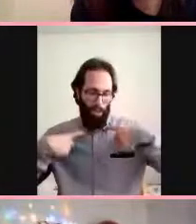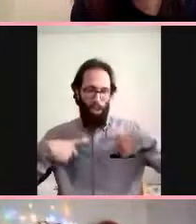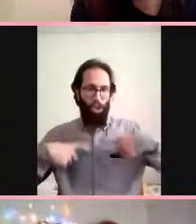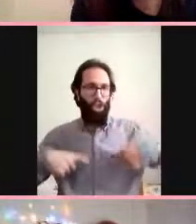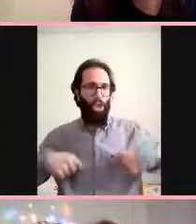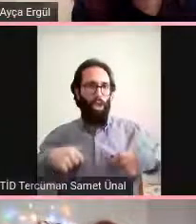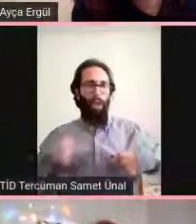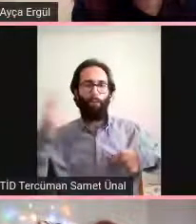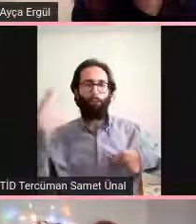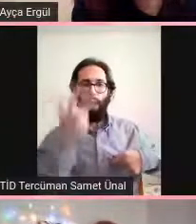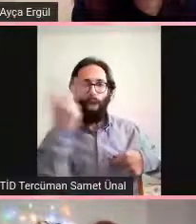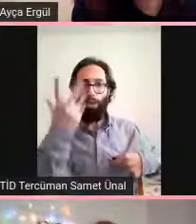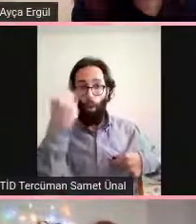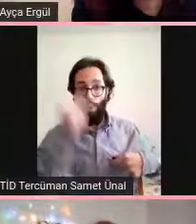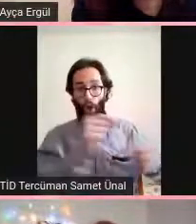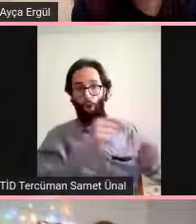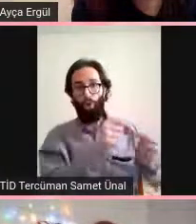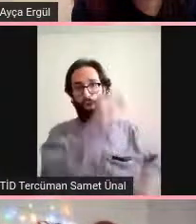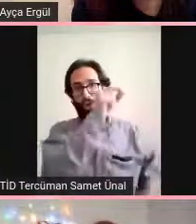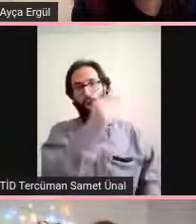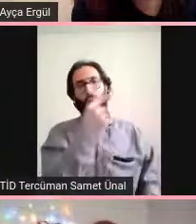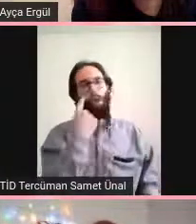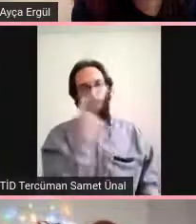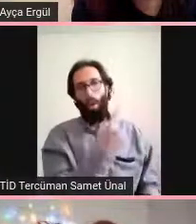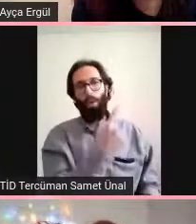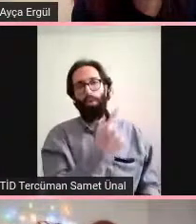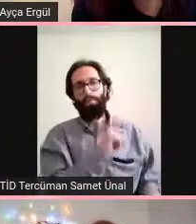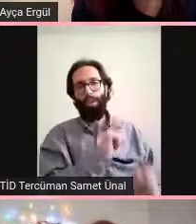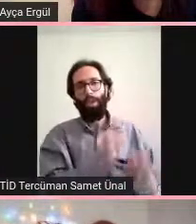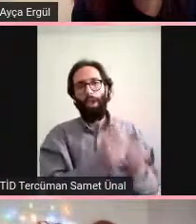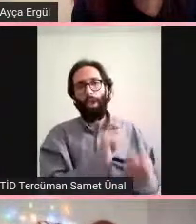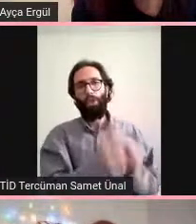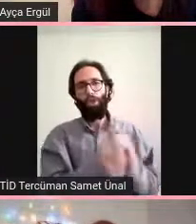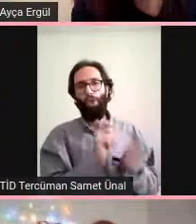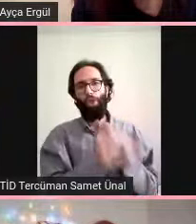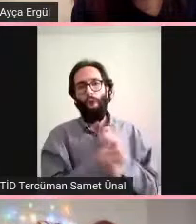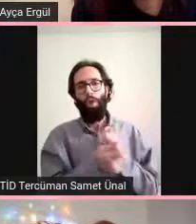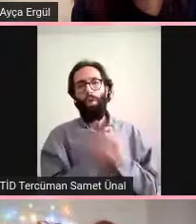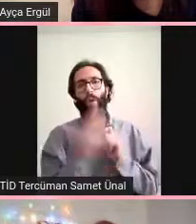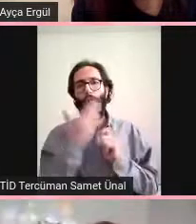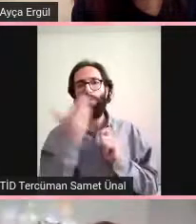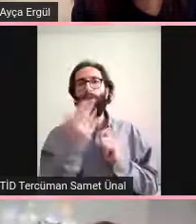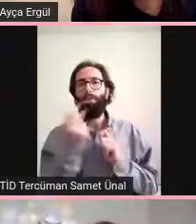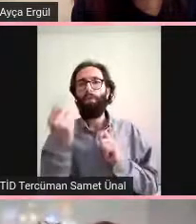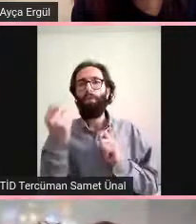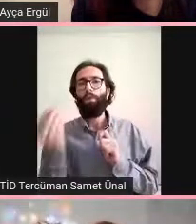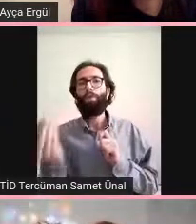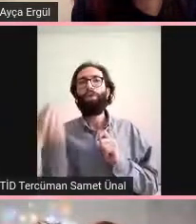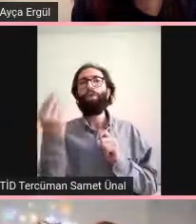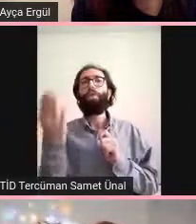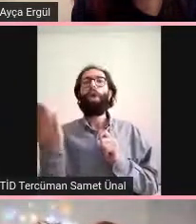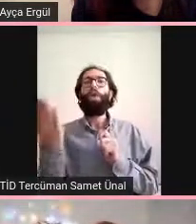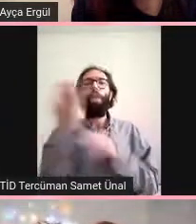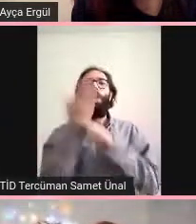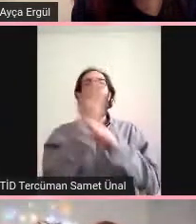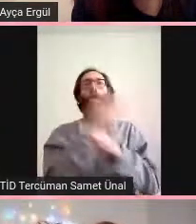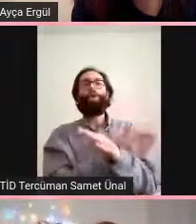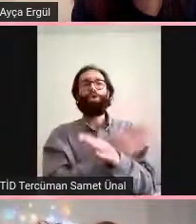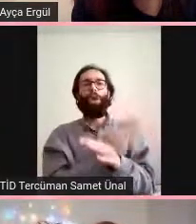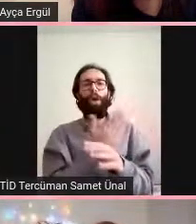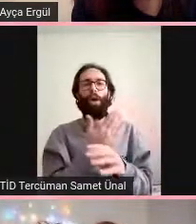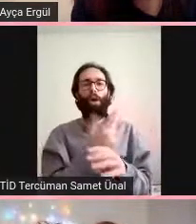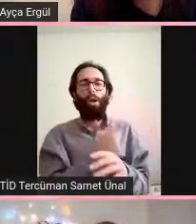diyecektim virüsten önce de zaten meşhur bir proteindi o yani kalp hastalıkları için falan çok bakılan bir